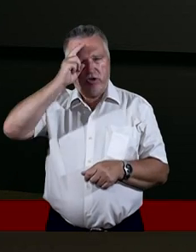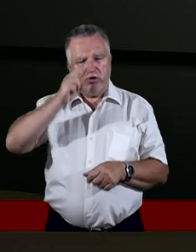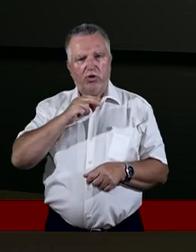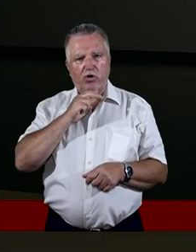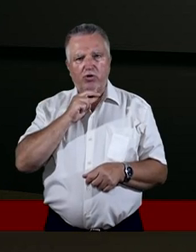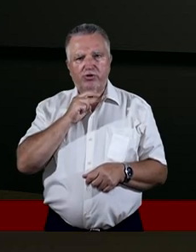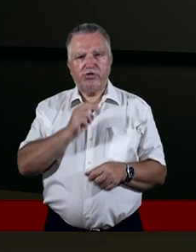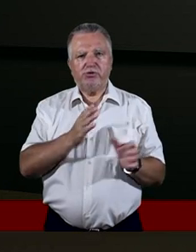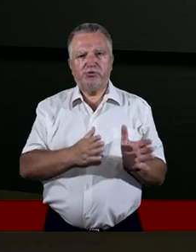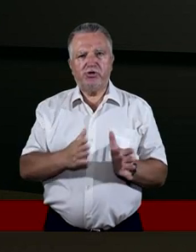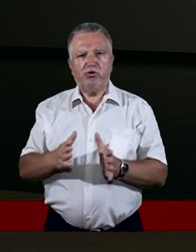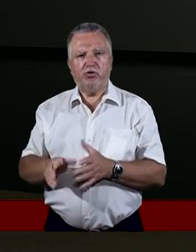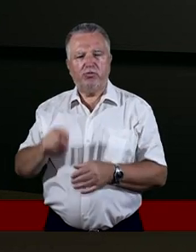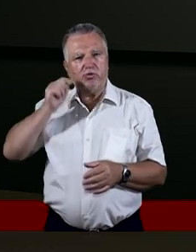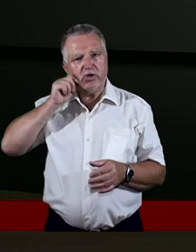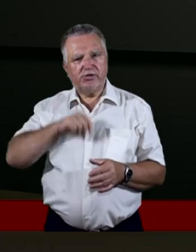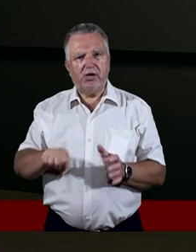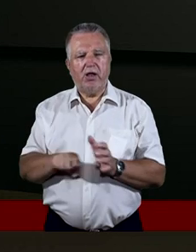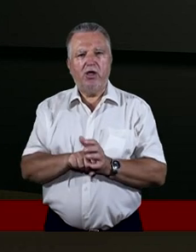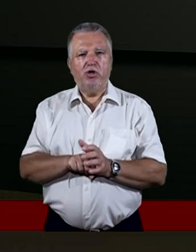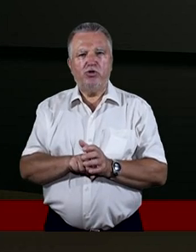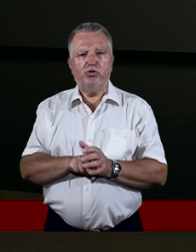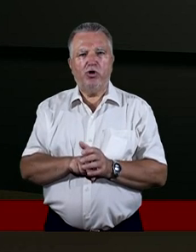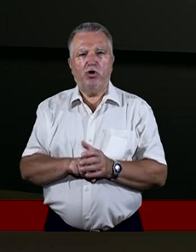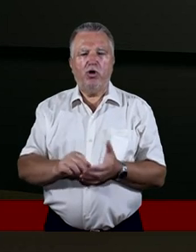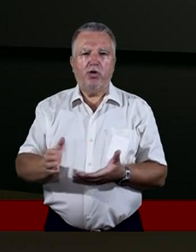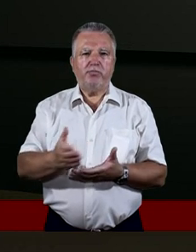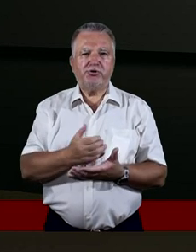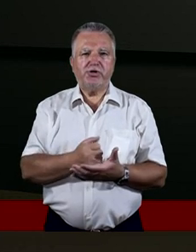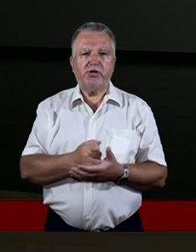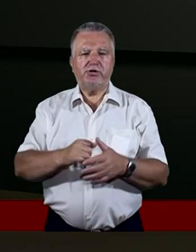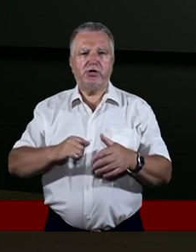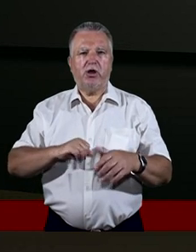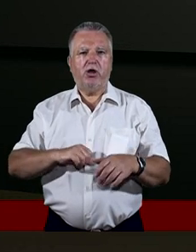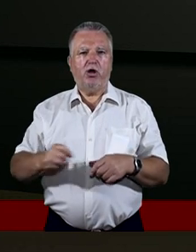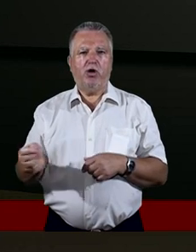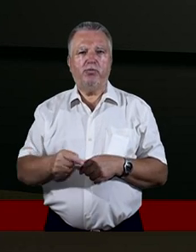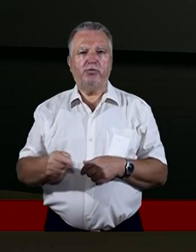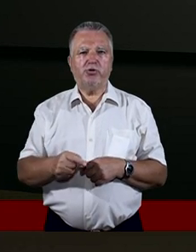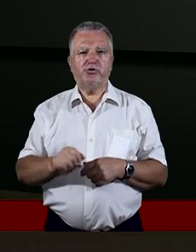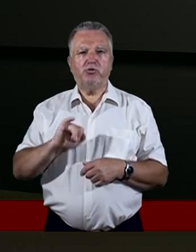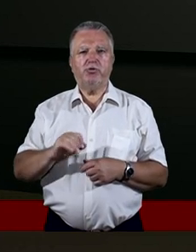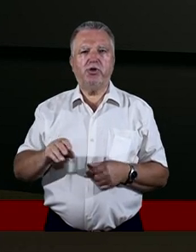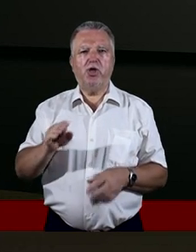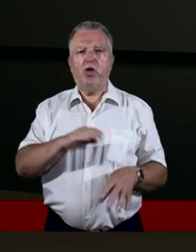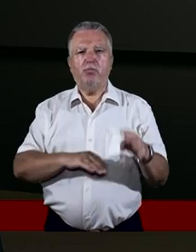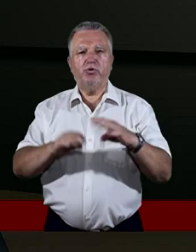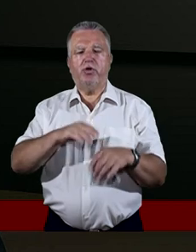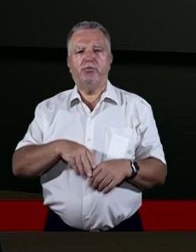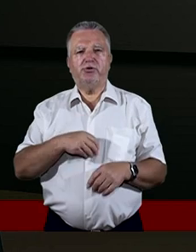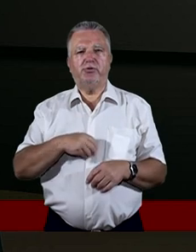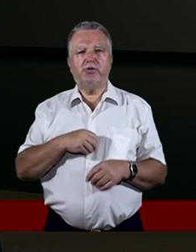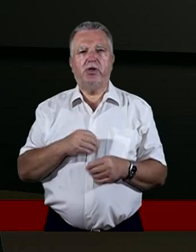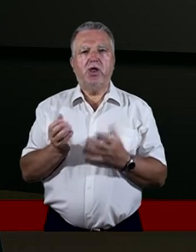przejęcia tej odpowiedzialności. To po pierwsze. Po drugie do budowy świątyni. I czytając te fragmenty